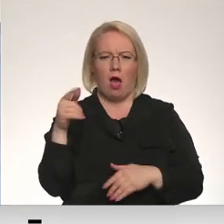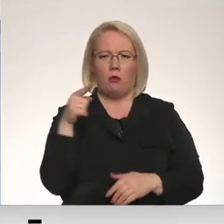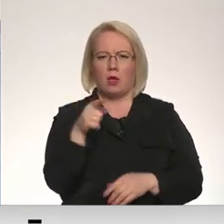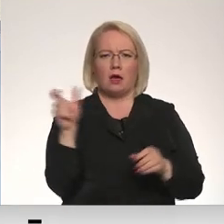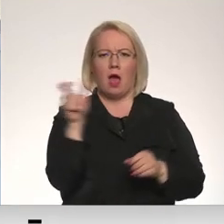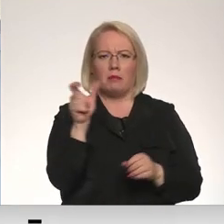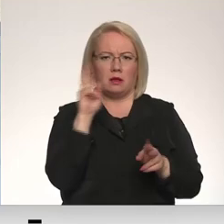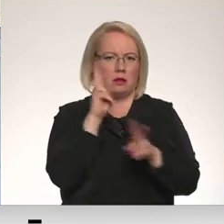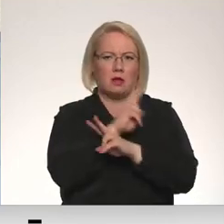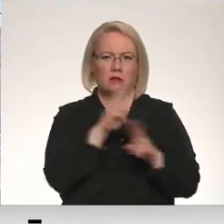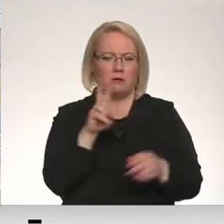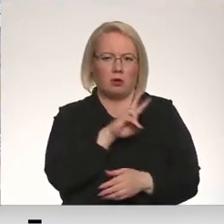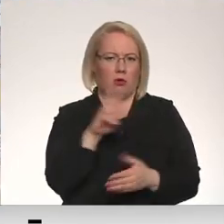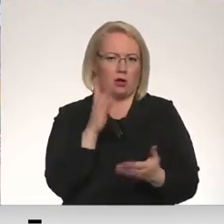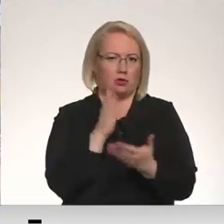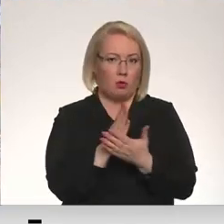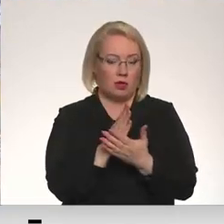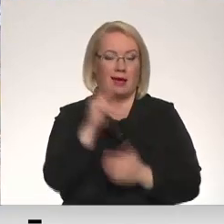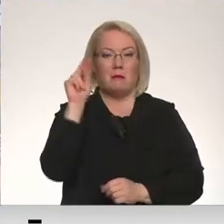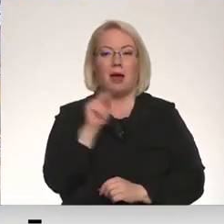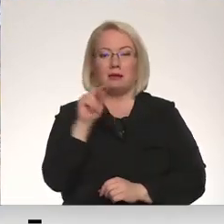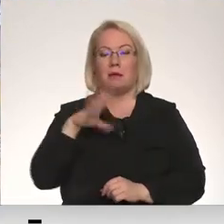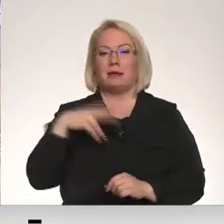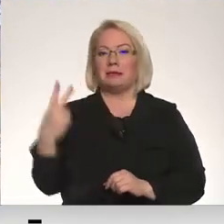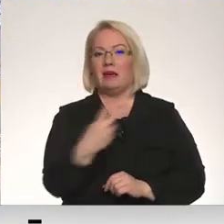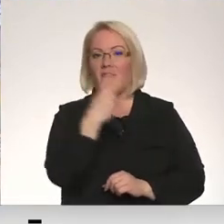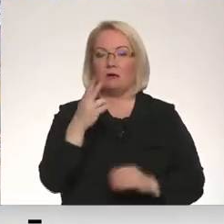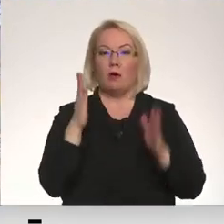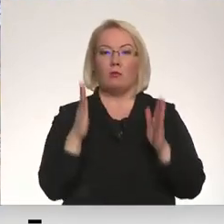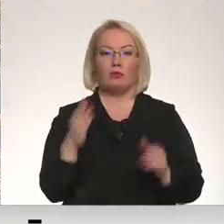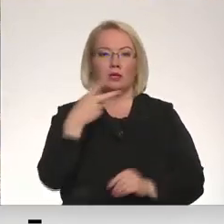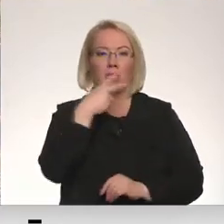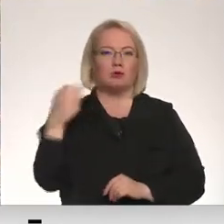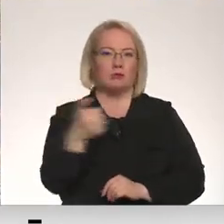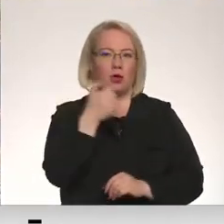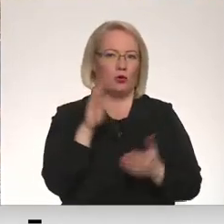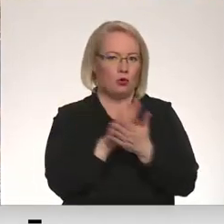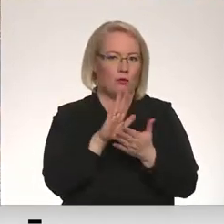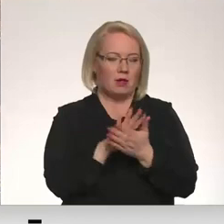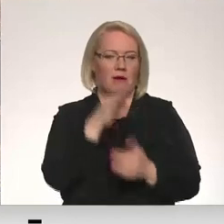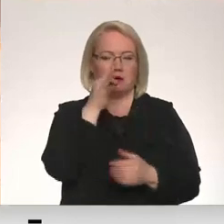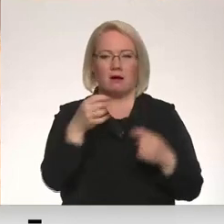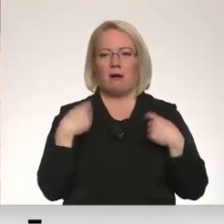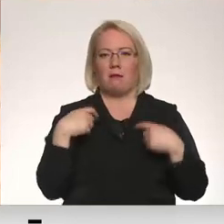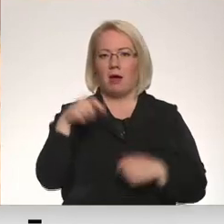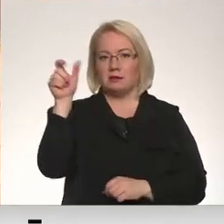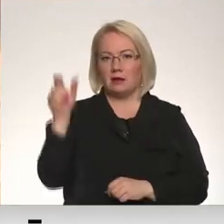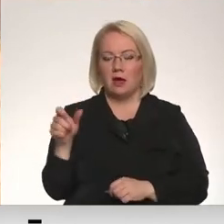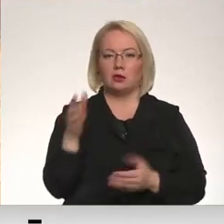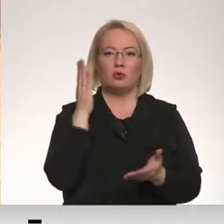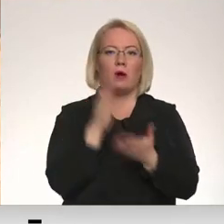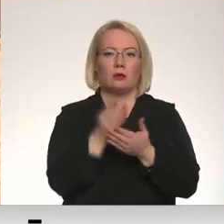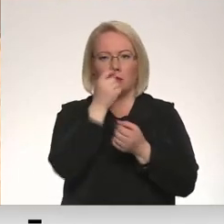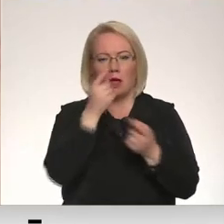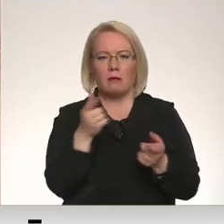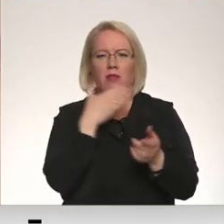nesapratu, kas tur notiek. Baznīcai pēc diviem gadiem tiks svinēta 200 gadu jubilē, stāsta mācītājs. Notikusi nelaimu